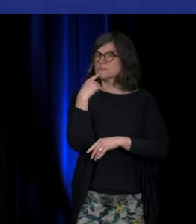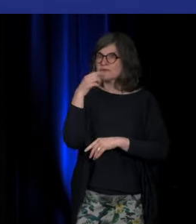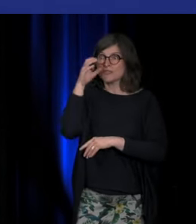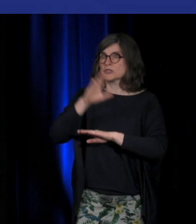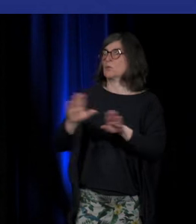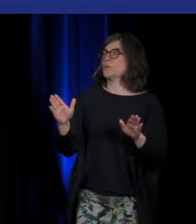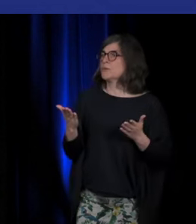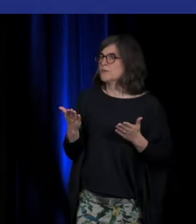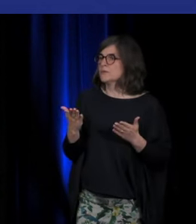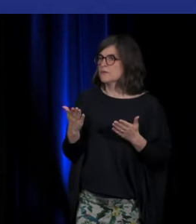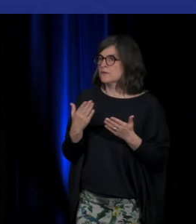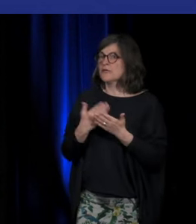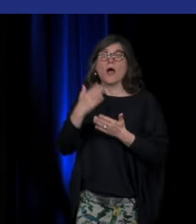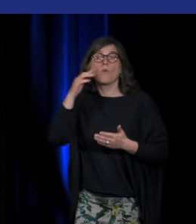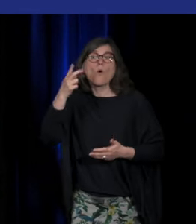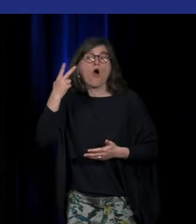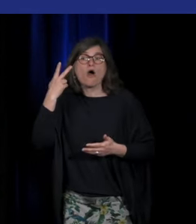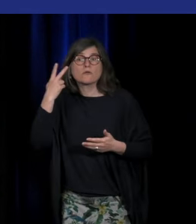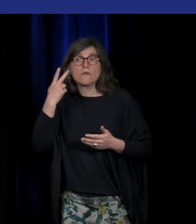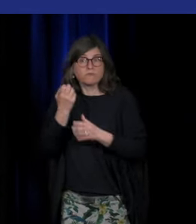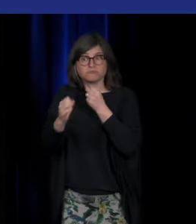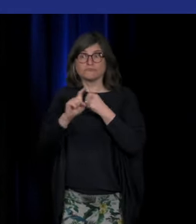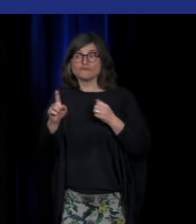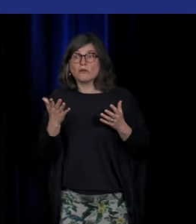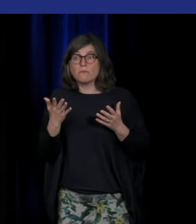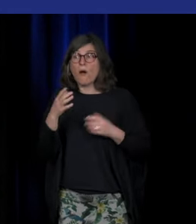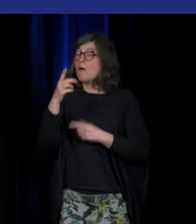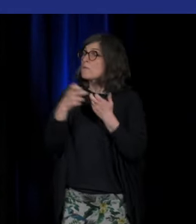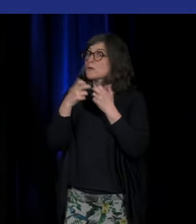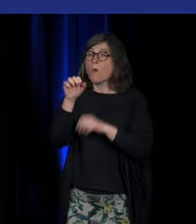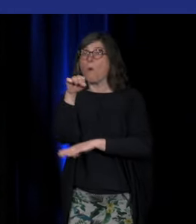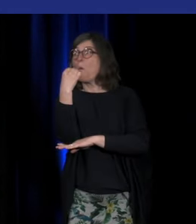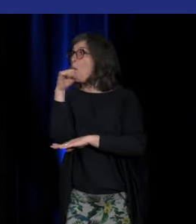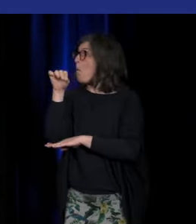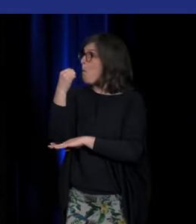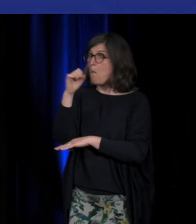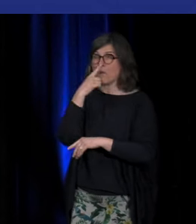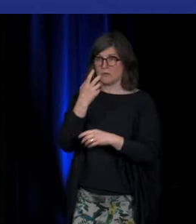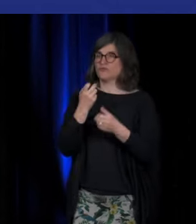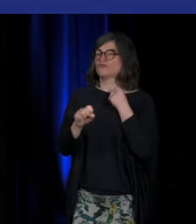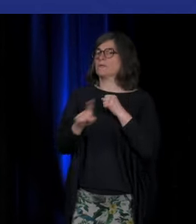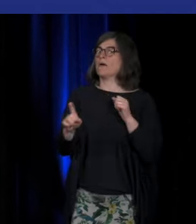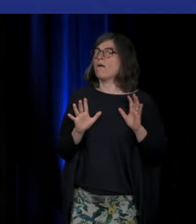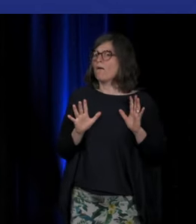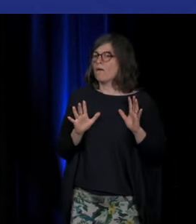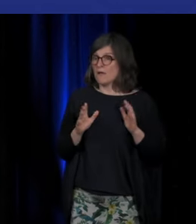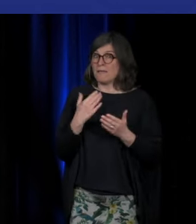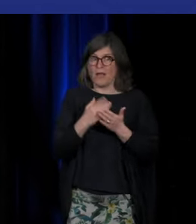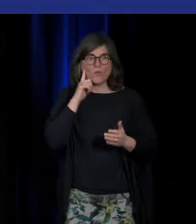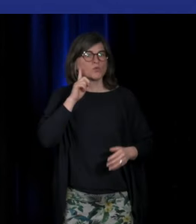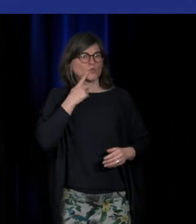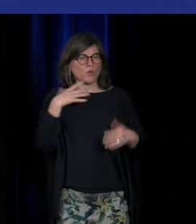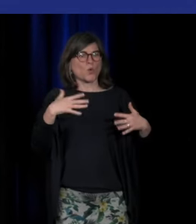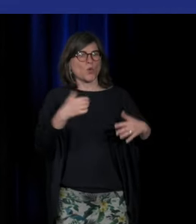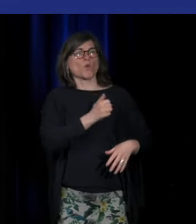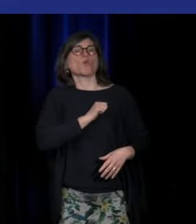ce que tu es en train de me dire. Tandis que pour une personne entendante, le fait de tourner la tête, par exemple, au milieu d'une conversation, ça